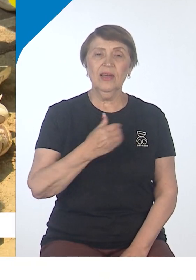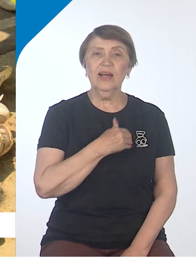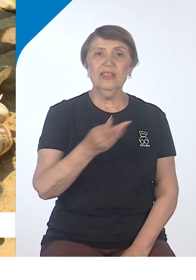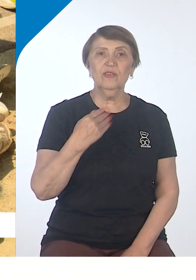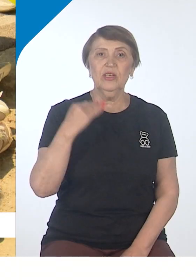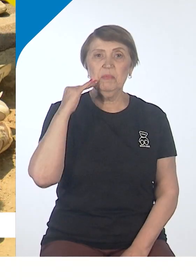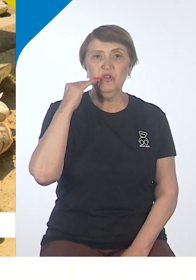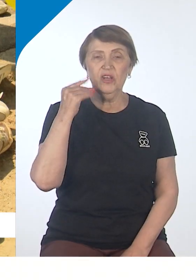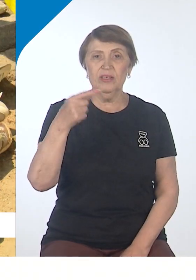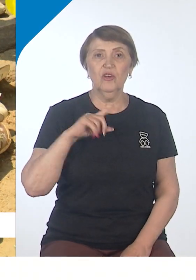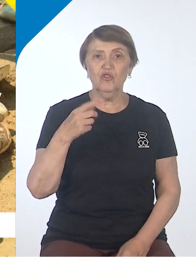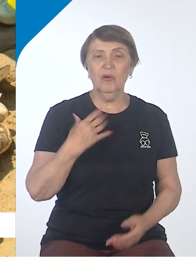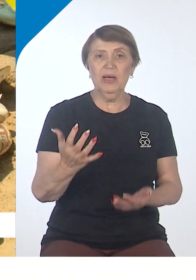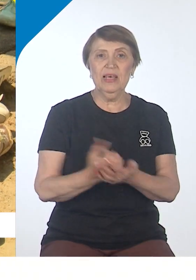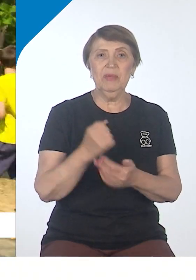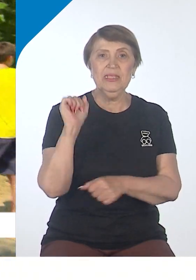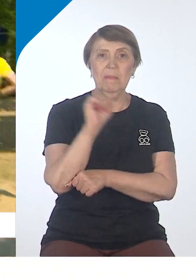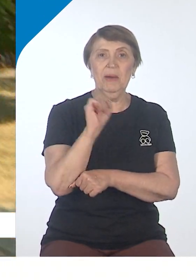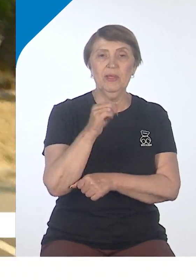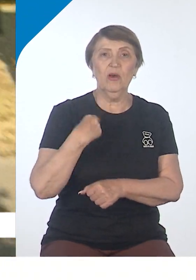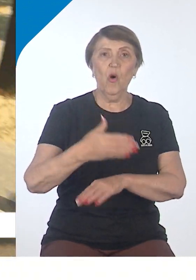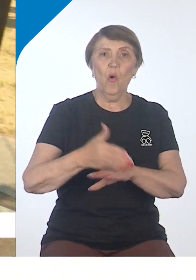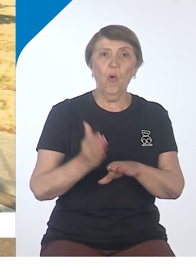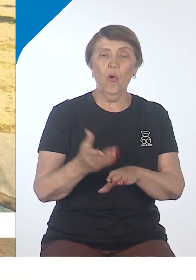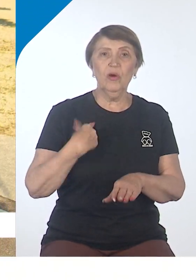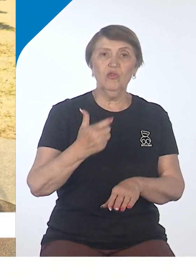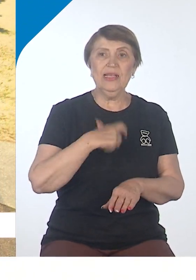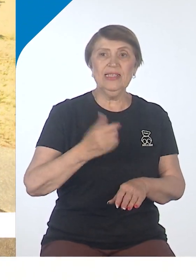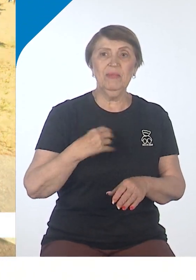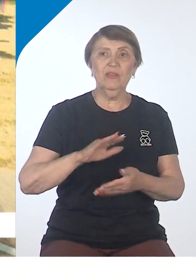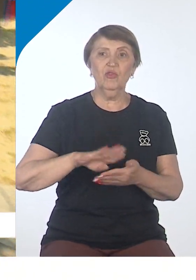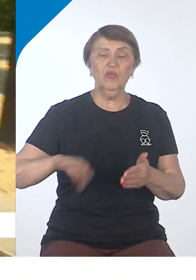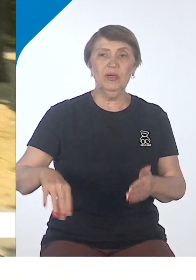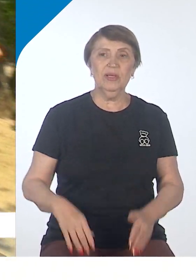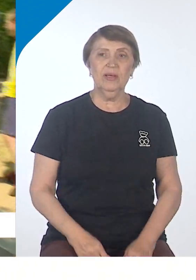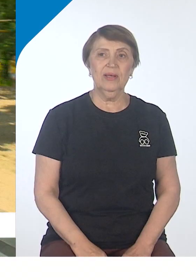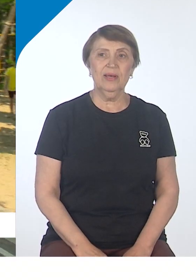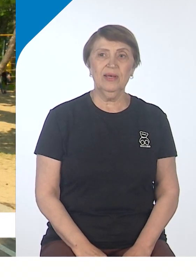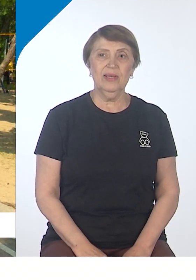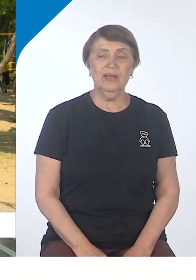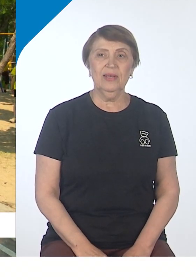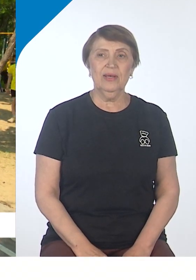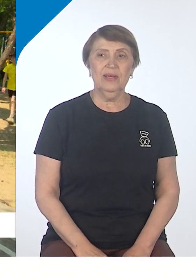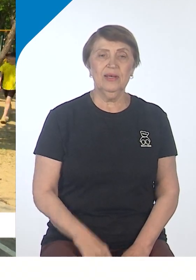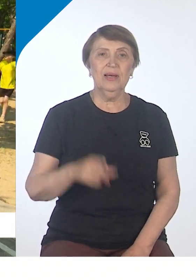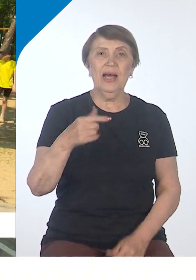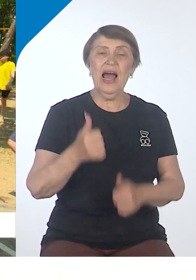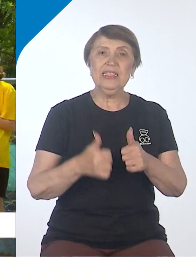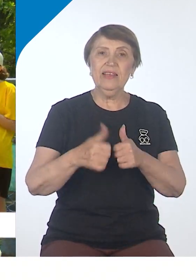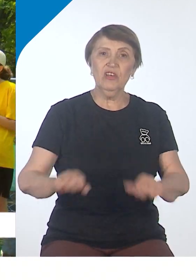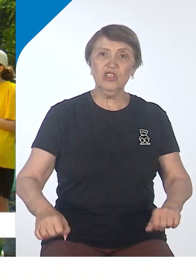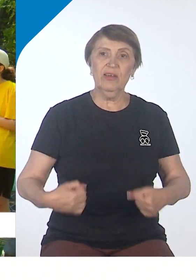Чтобы добиться победы, ребята даже обувь с себя снимают. У нас соревнования штаны. Там надо вставить ноги,